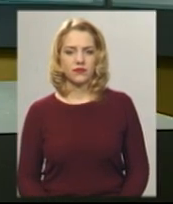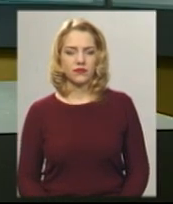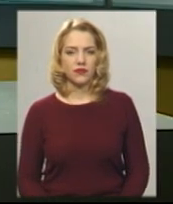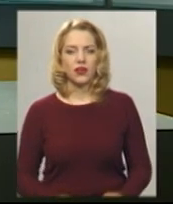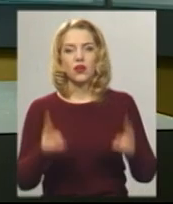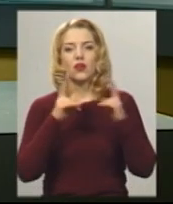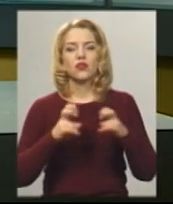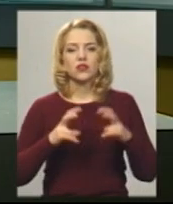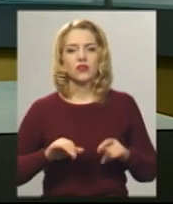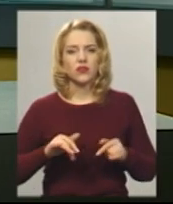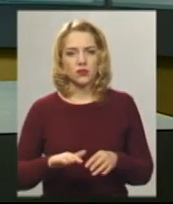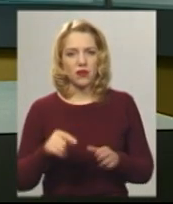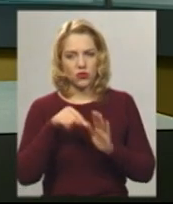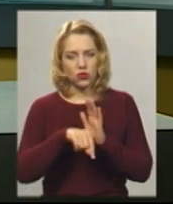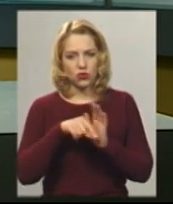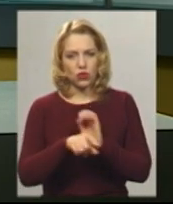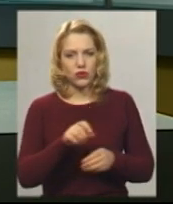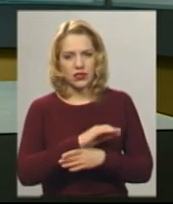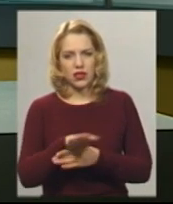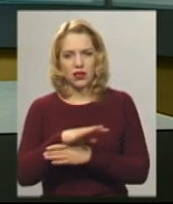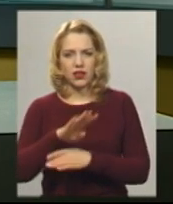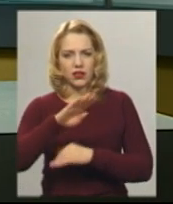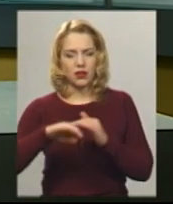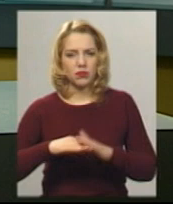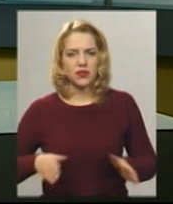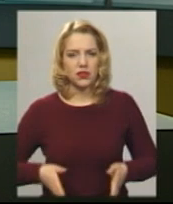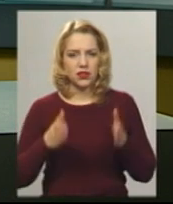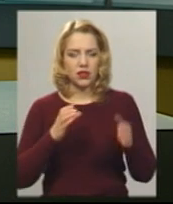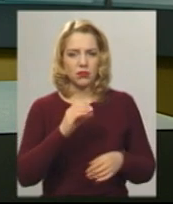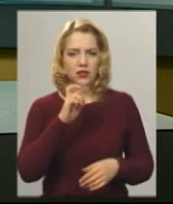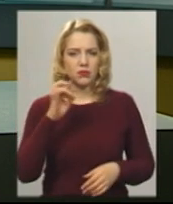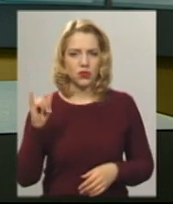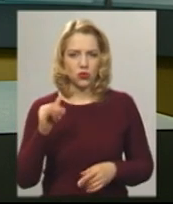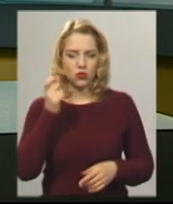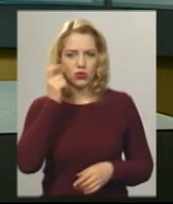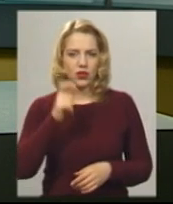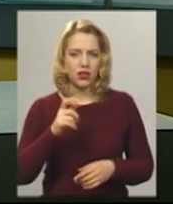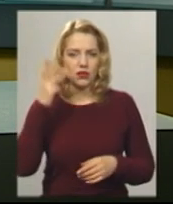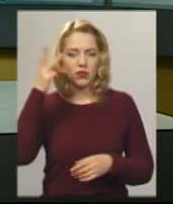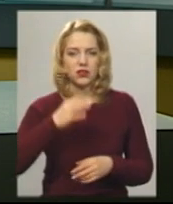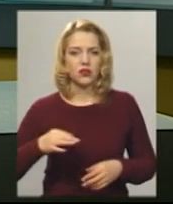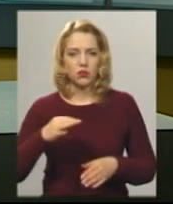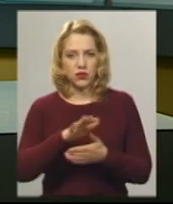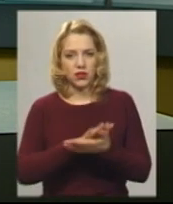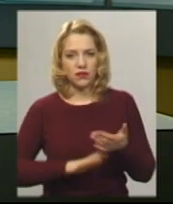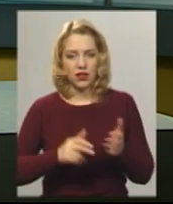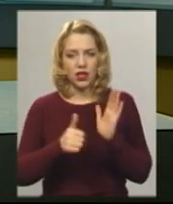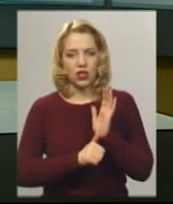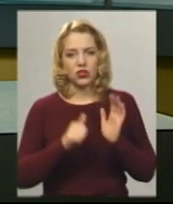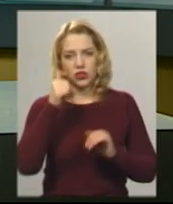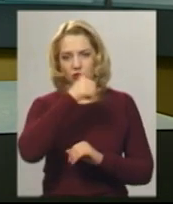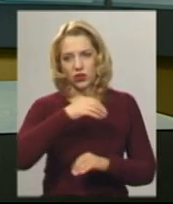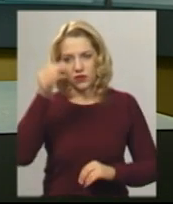Розслідування справи стосовно стрілянини під стінами управління Служби безпеки України у Хмельницькій області триває 6 років.